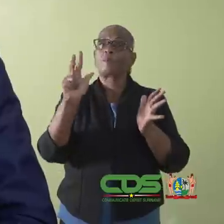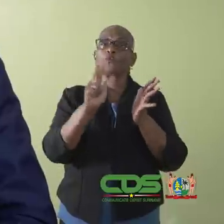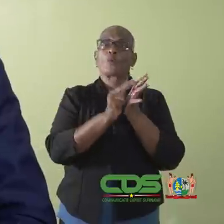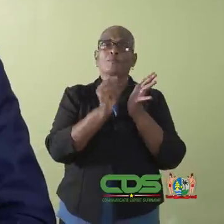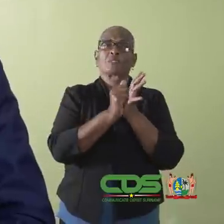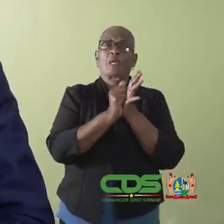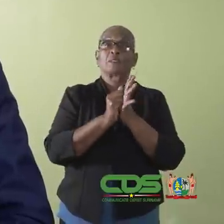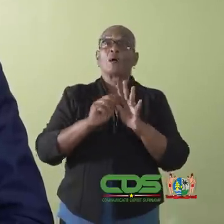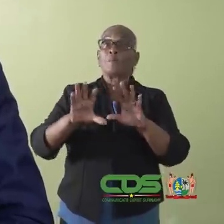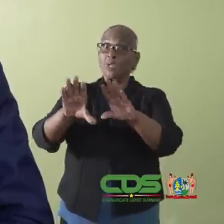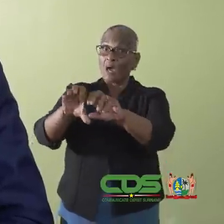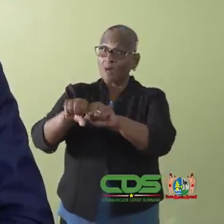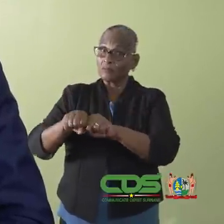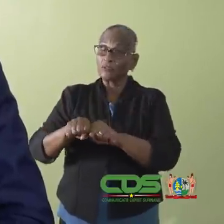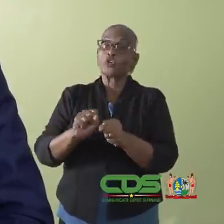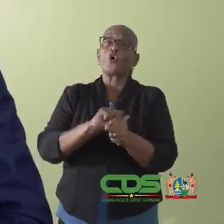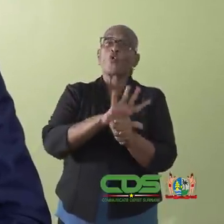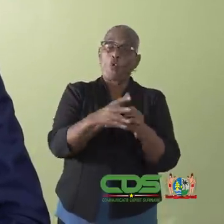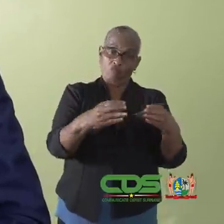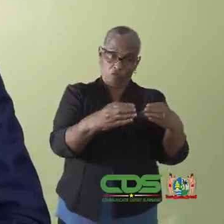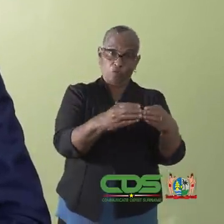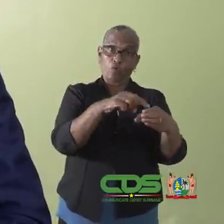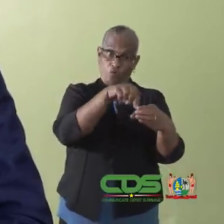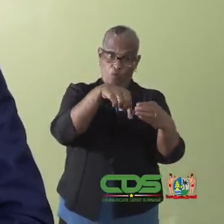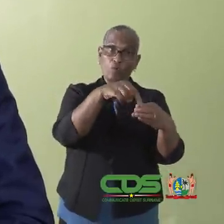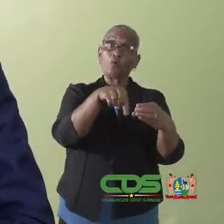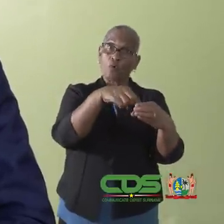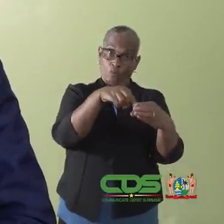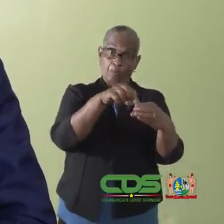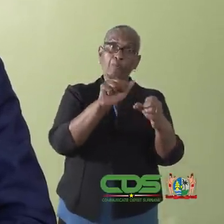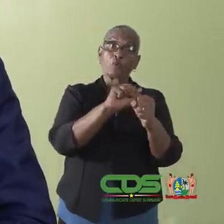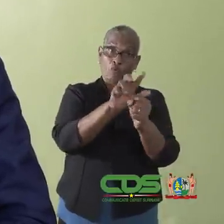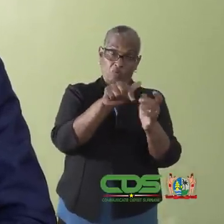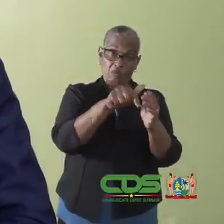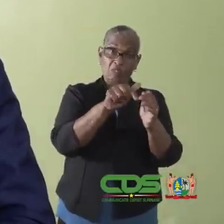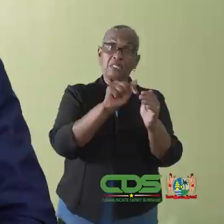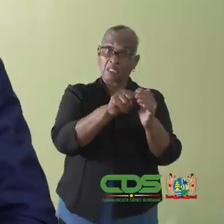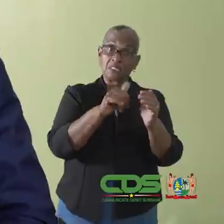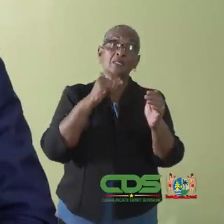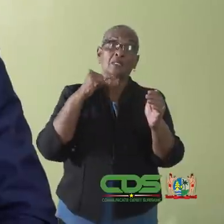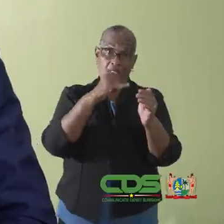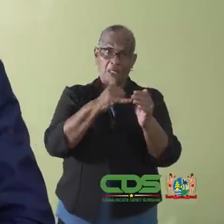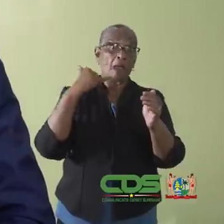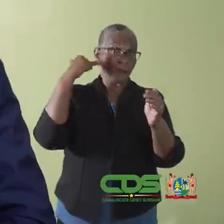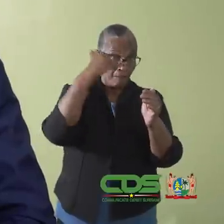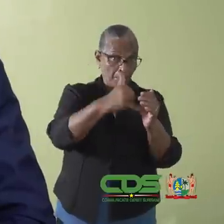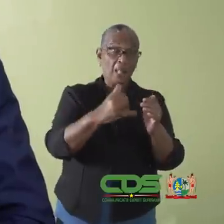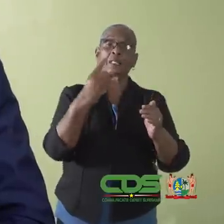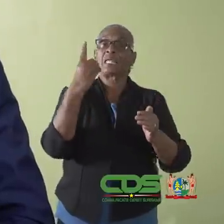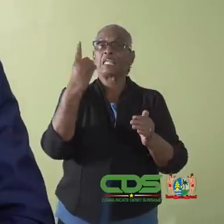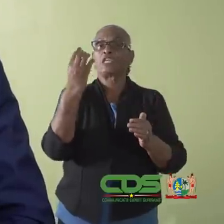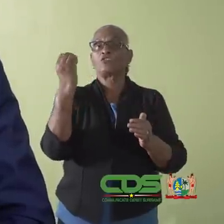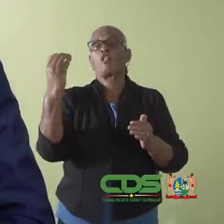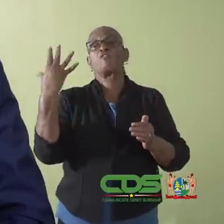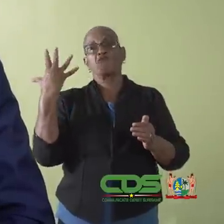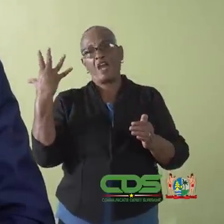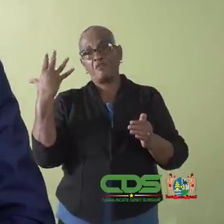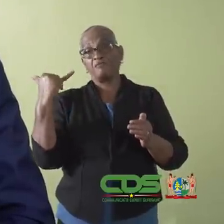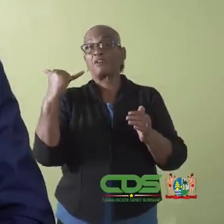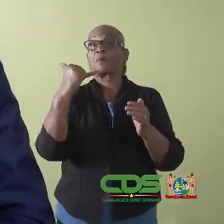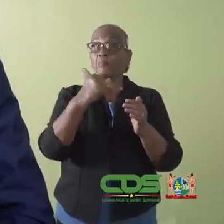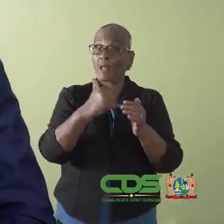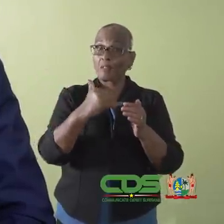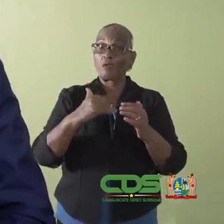Ten aanzien van de handhaving. Er is een COVID-quickresponse team ingezet. Deze dienst is te bereiken op het nummer 105.